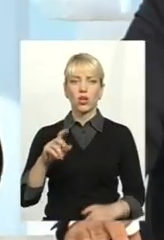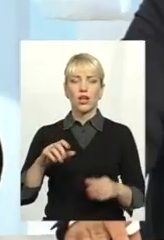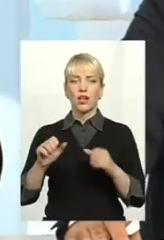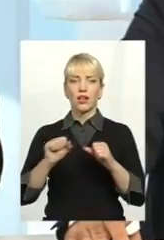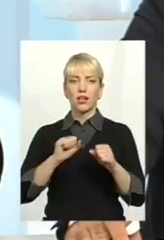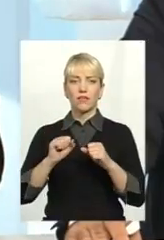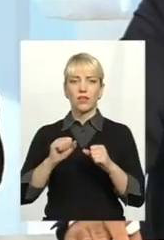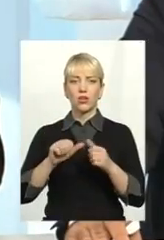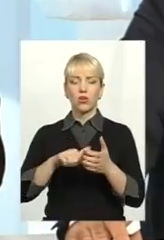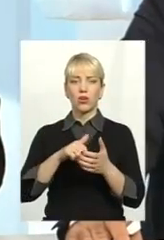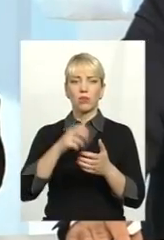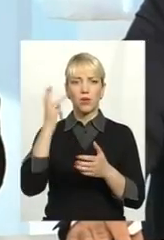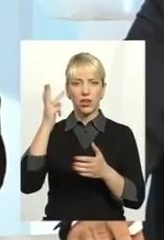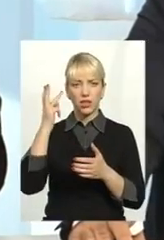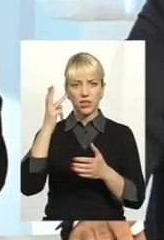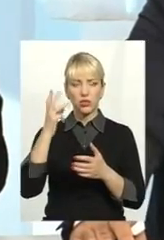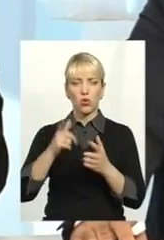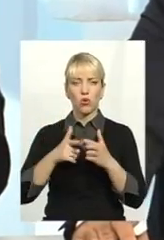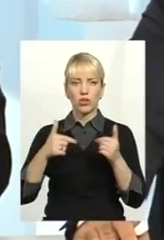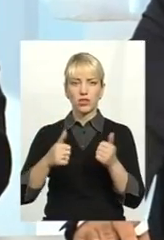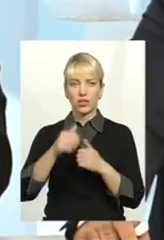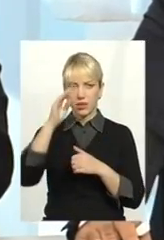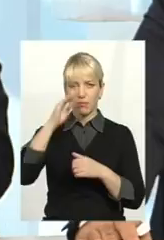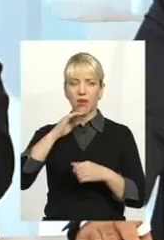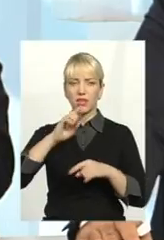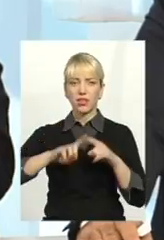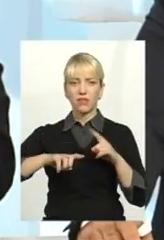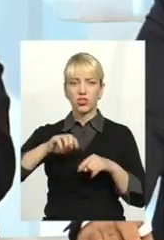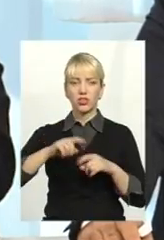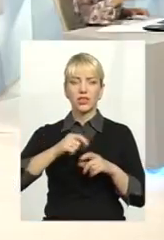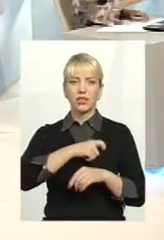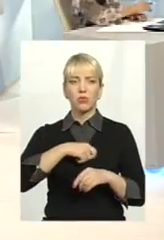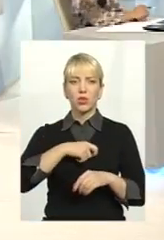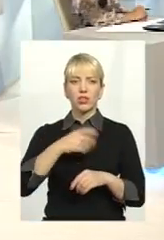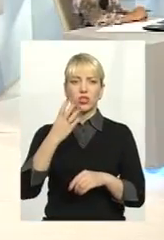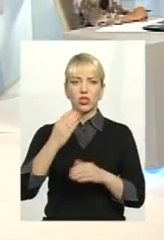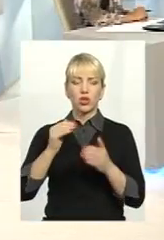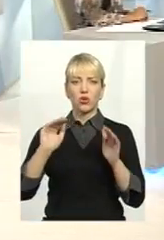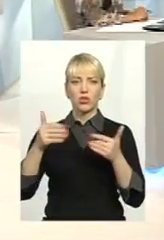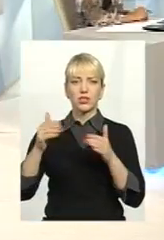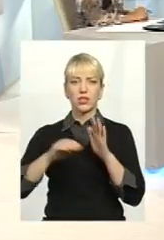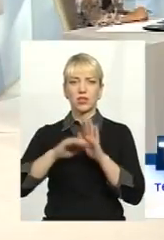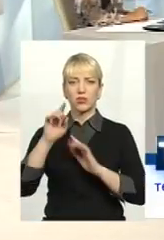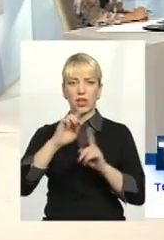обласної організації Всеукраїнського об'єднання «Батьківщина» та депутат чотирьох скликань. Доброго здоров'я, шановні гости.